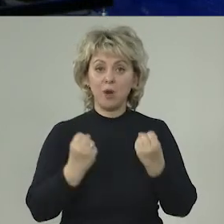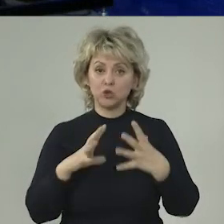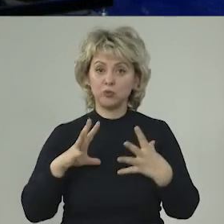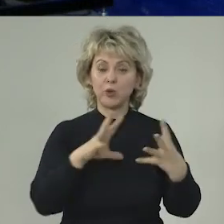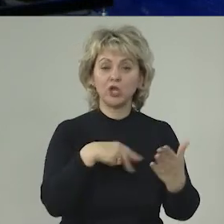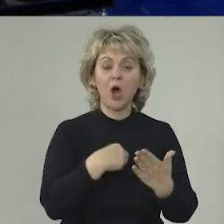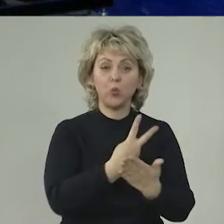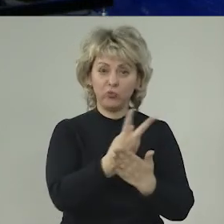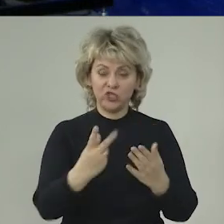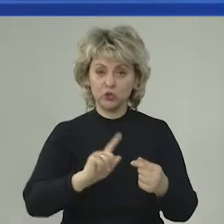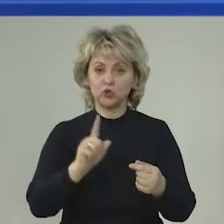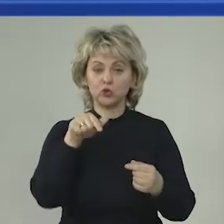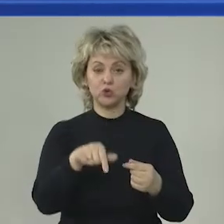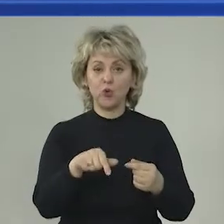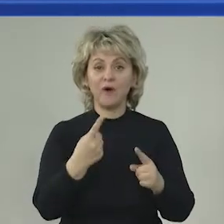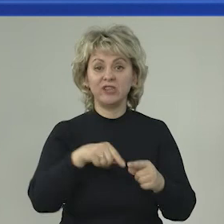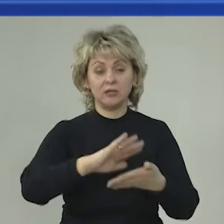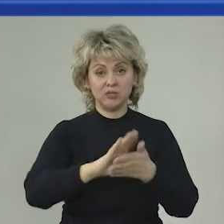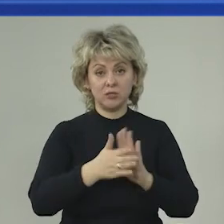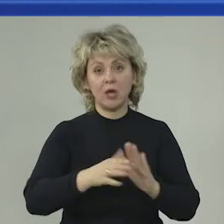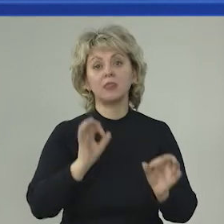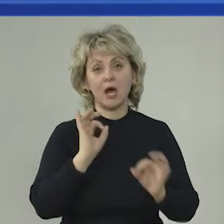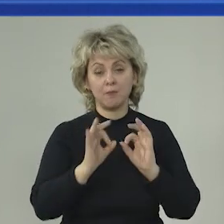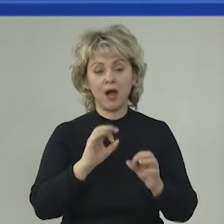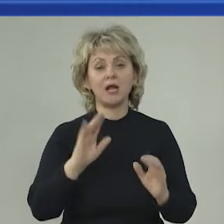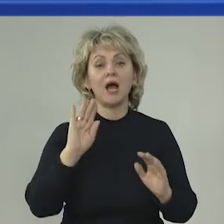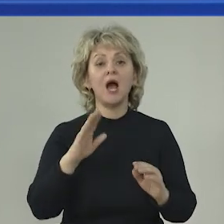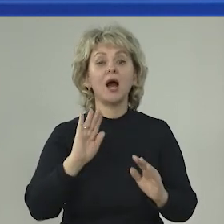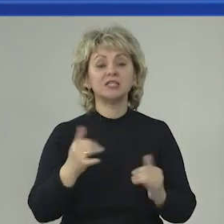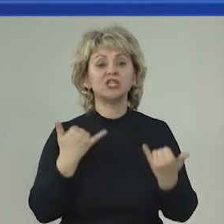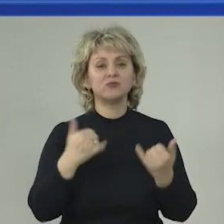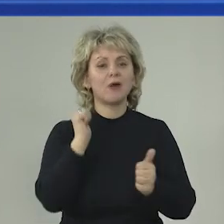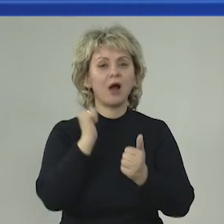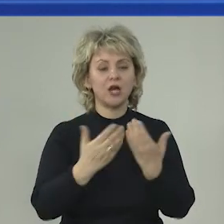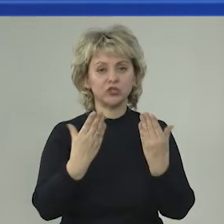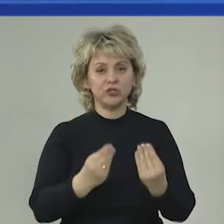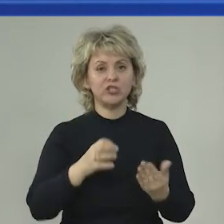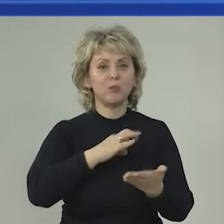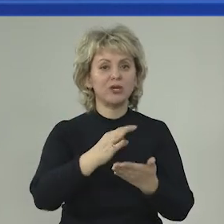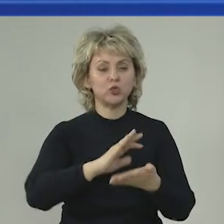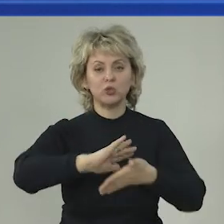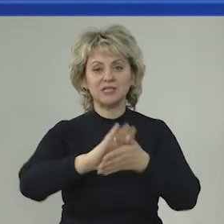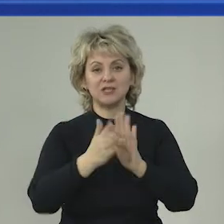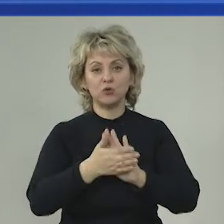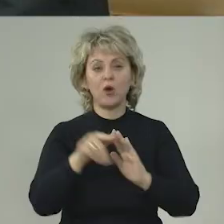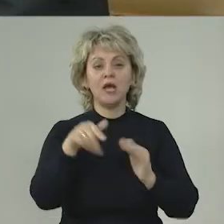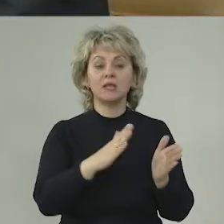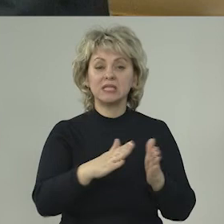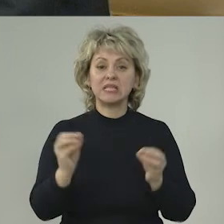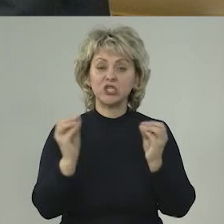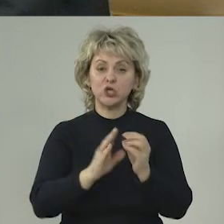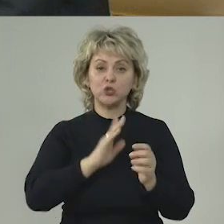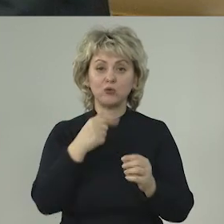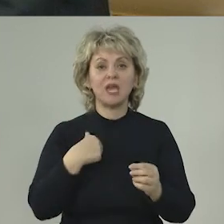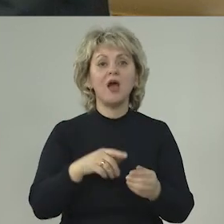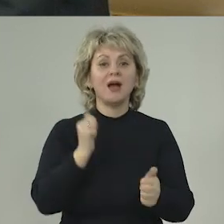проехал, я увидел, что, в общем, эта ситуация достаточно нормальная, хотя сегодня каждый день мониторится ситуация по состоянию на 10